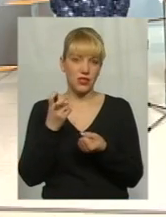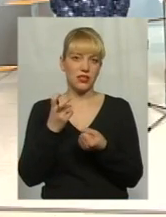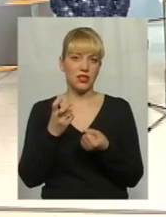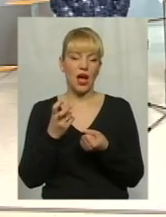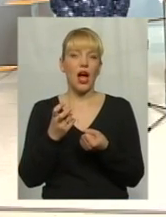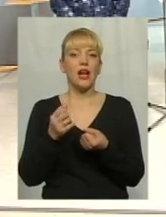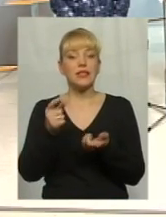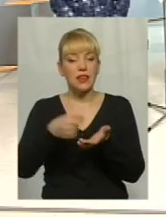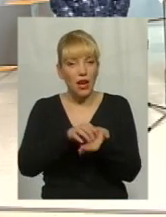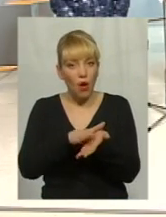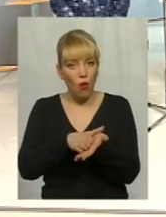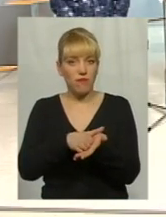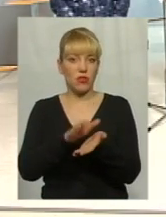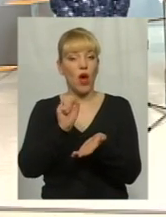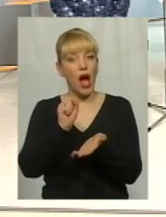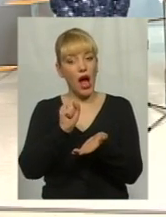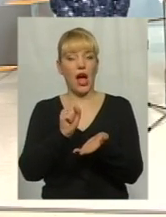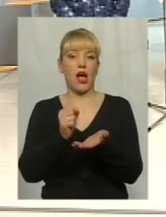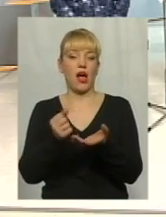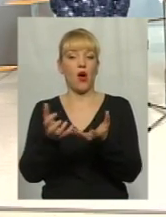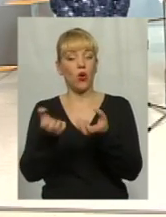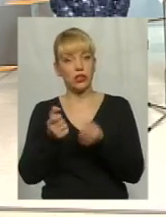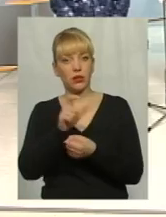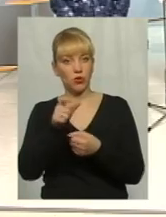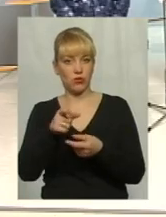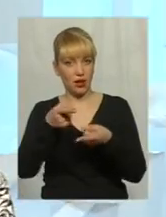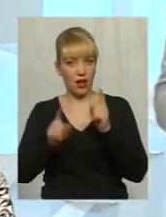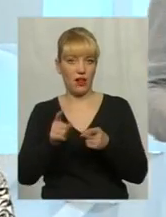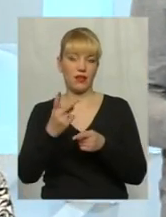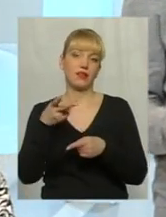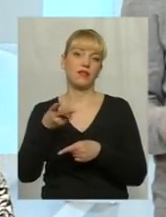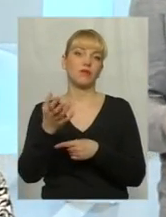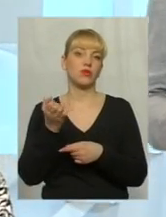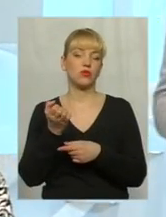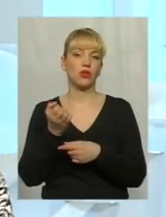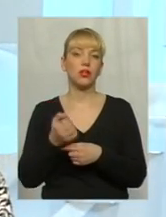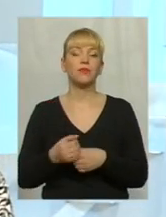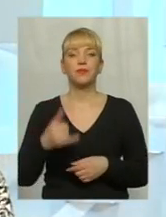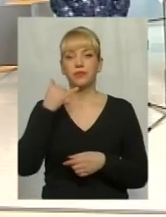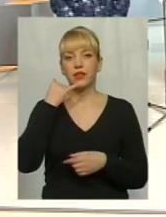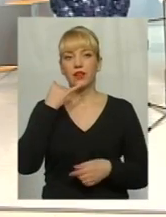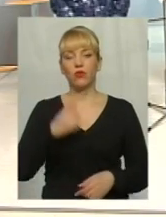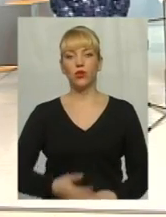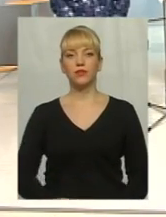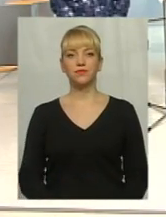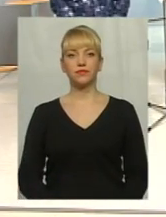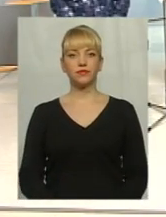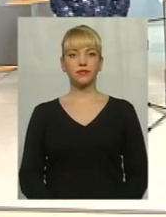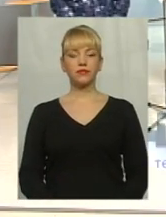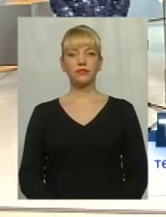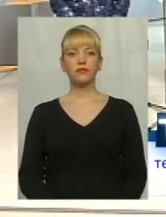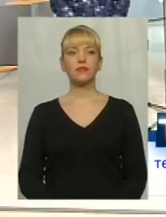Нам це приподносять, як начебто отримують. І в нас є телефонний дзвіночок, давайте послухаємо. Добрий вечір.